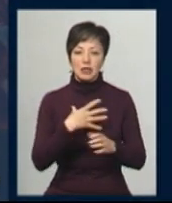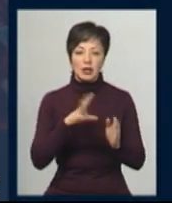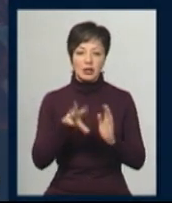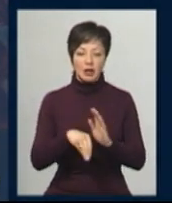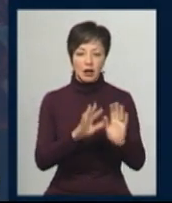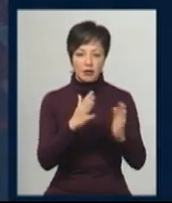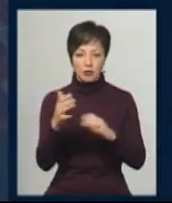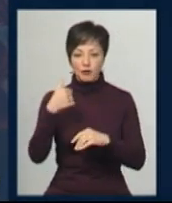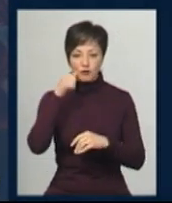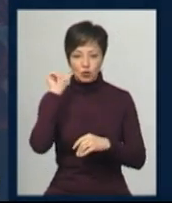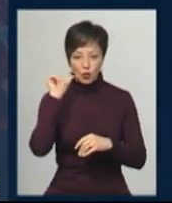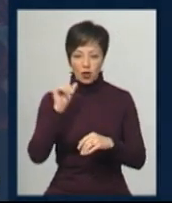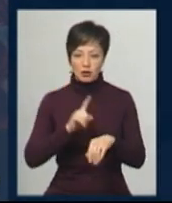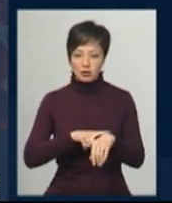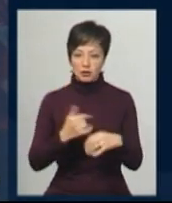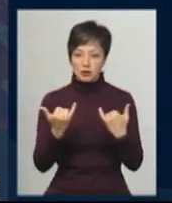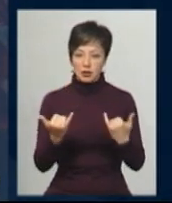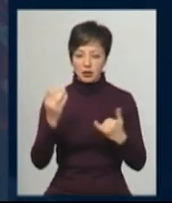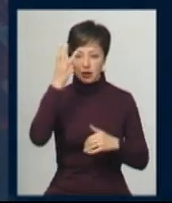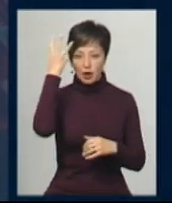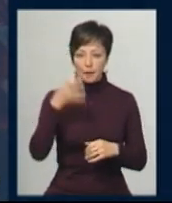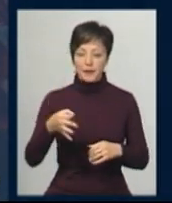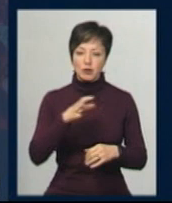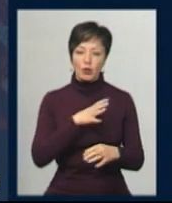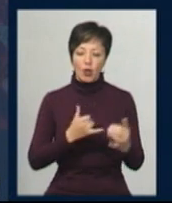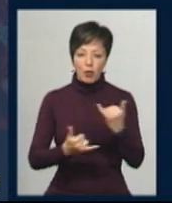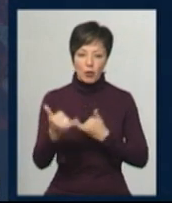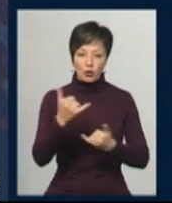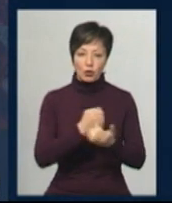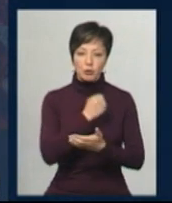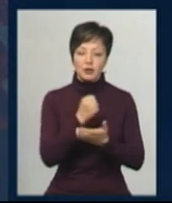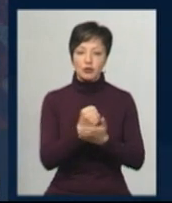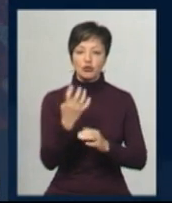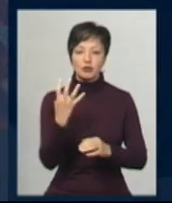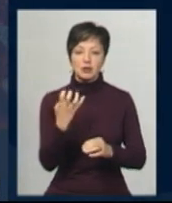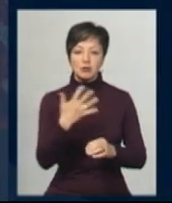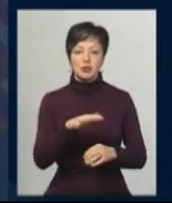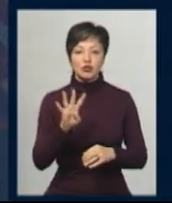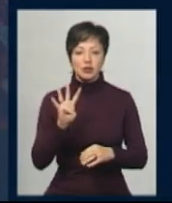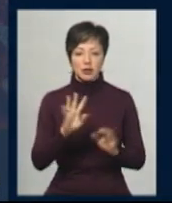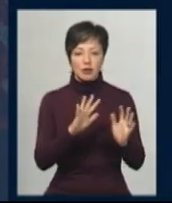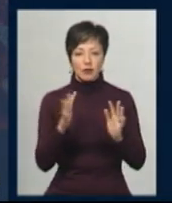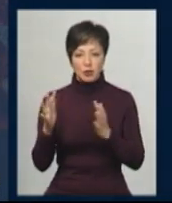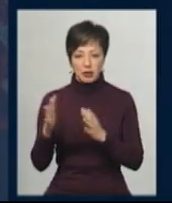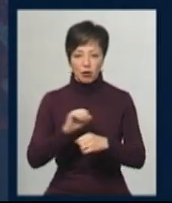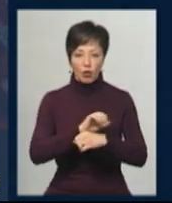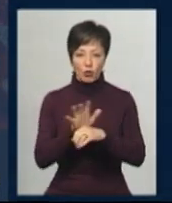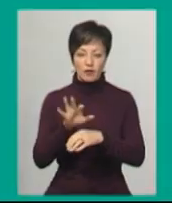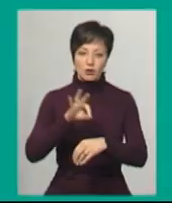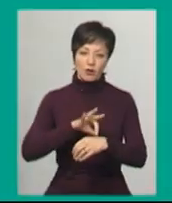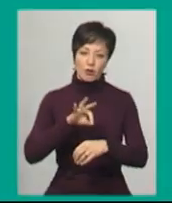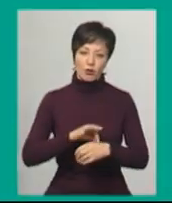Нагадаємо, вчора станом на цю годину на Хмельниччині було лабораторно підтверджено 454 випадки COVID-19.